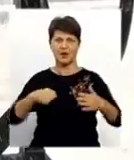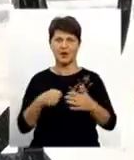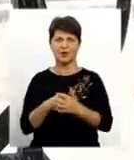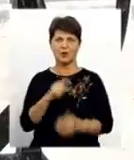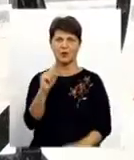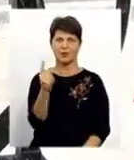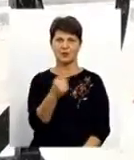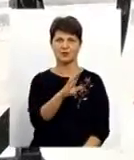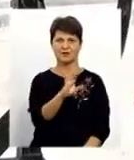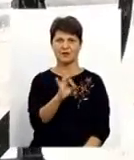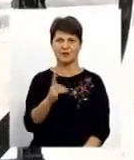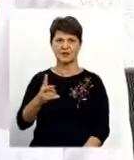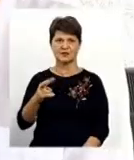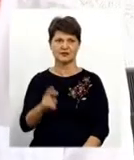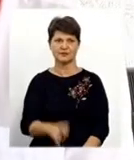вересня.